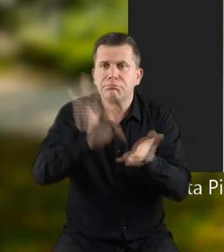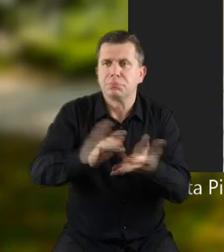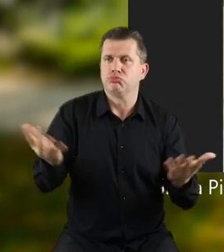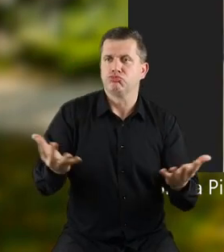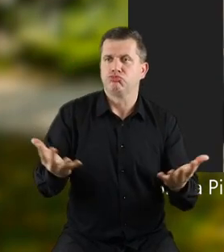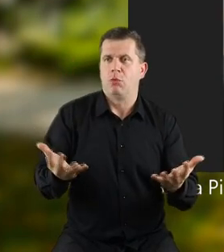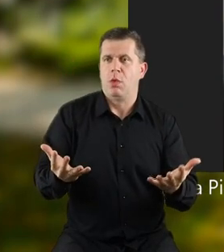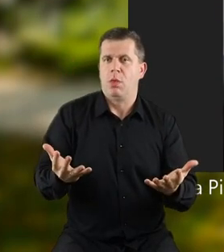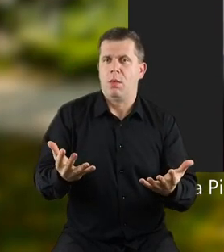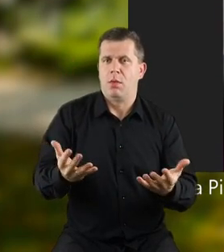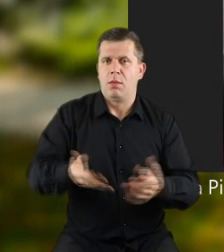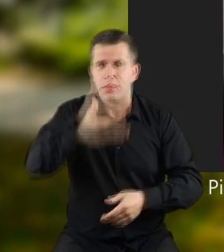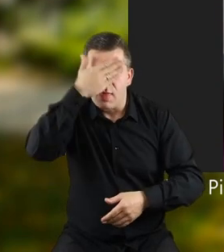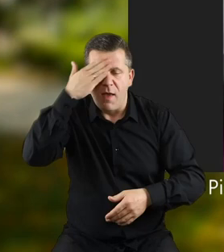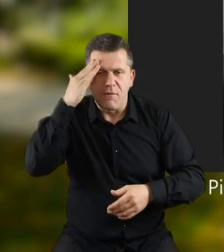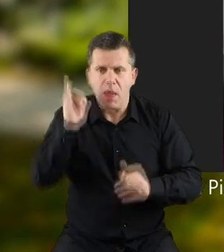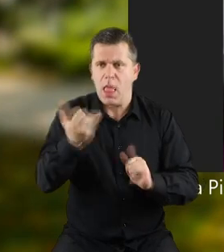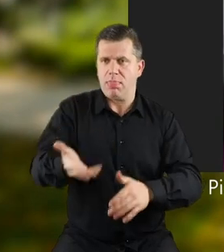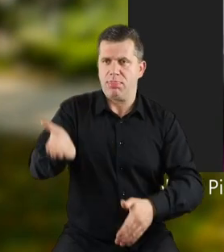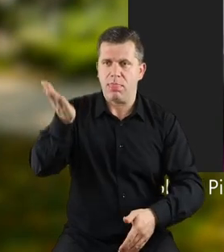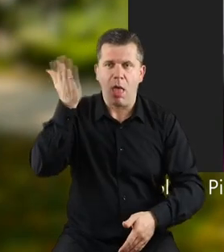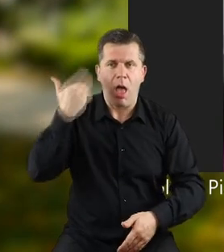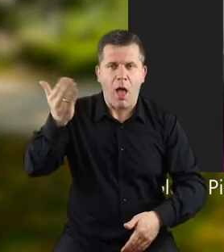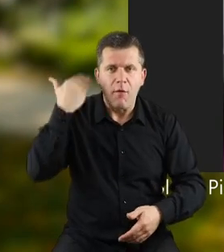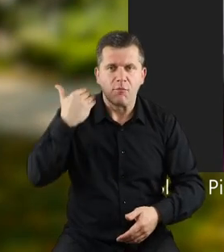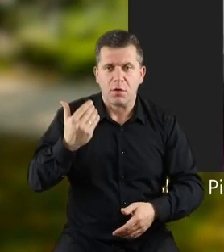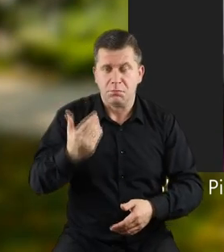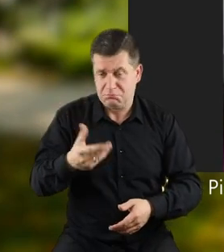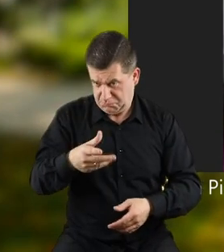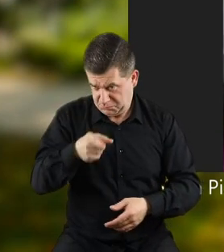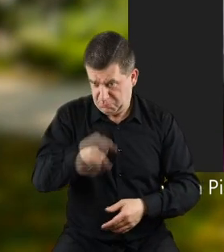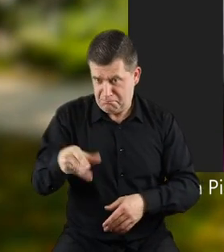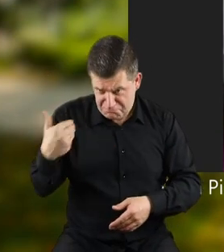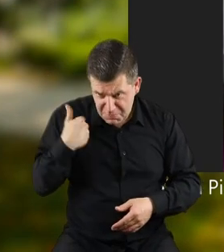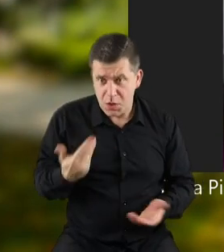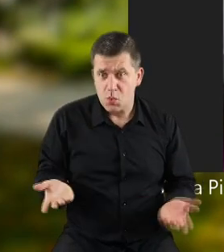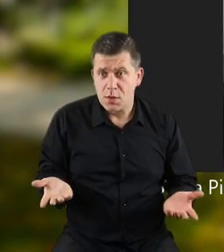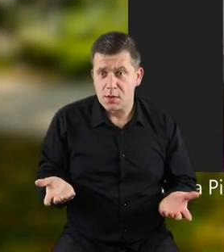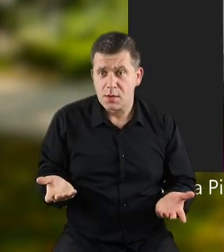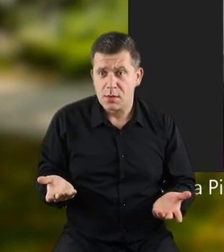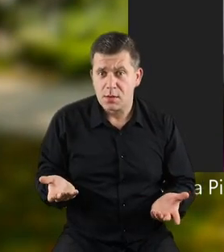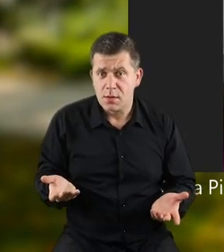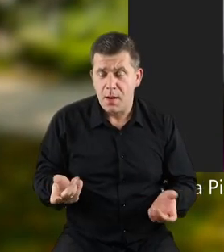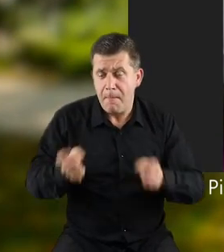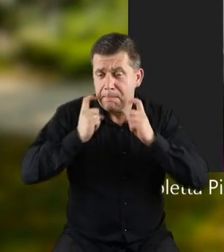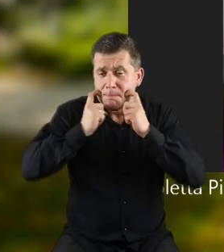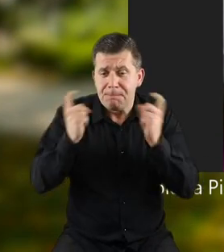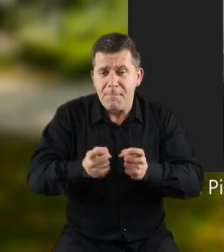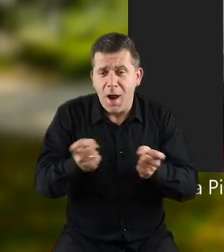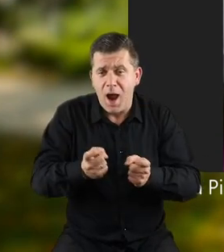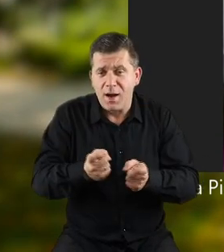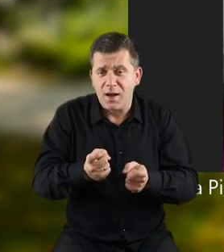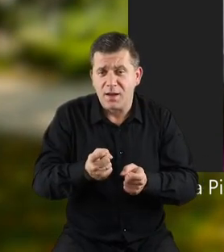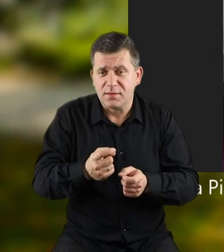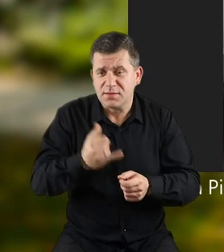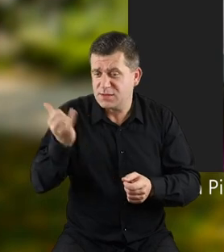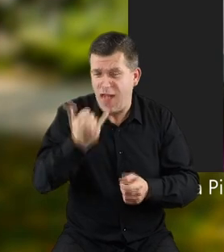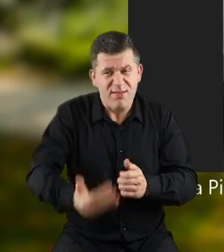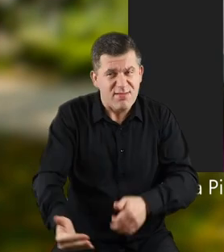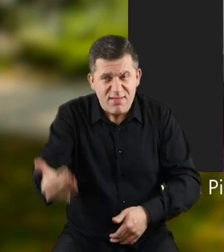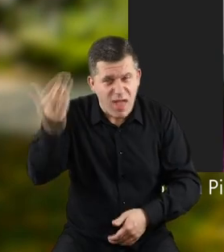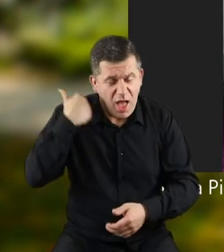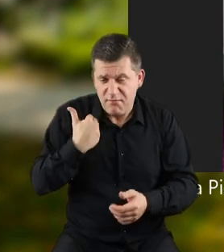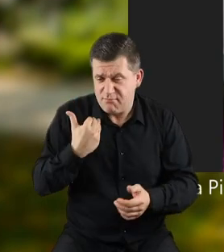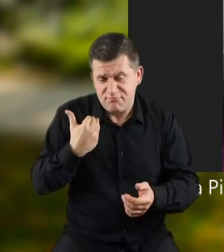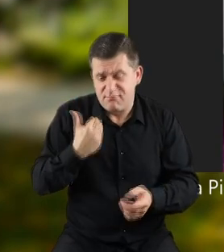gdzie, że działo się to nie wiadomo jak dawno i czy w ogóle to się zdarzyło. A przecież bajki wcale nie dzieją się